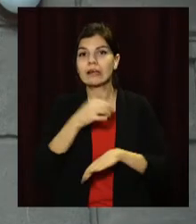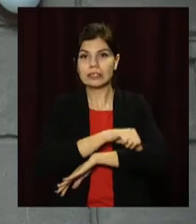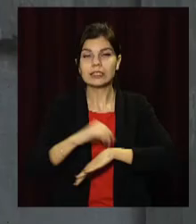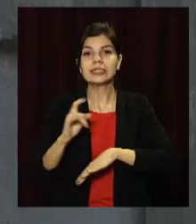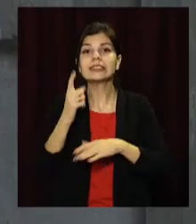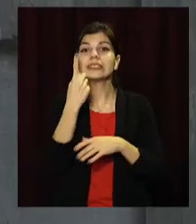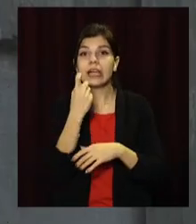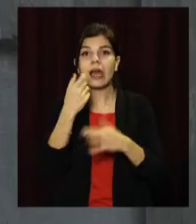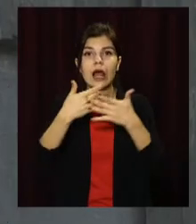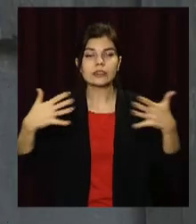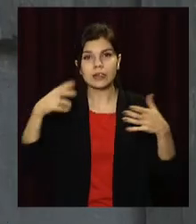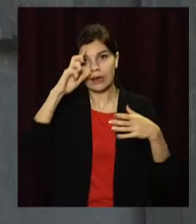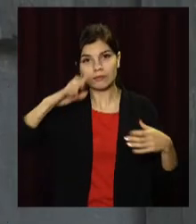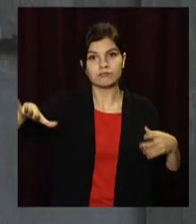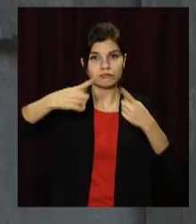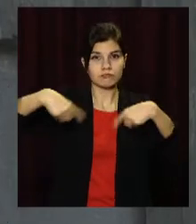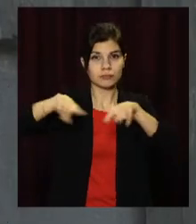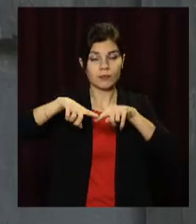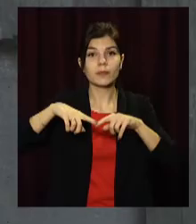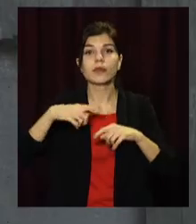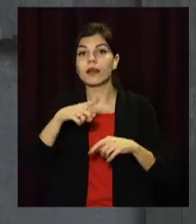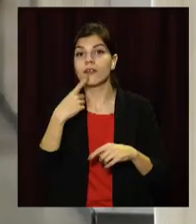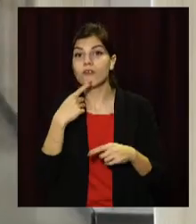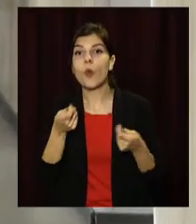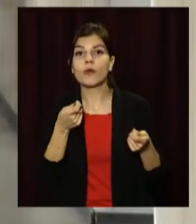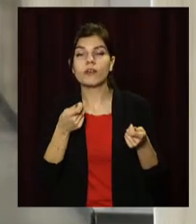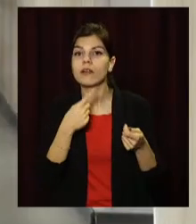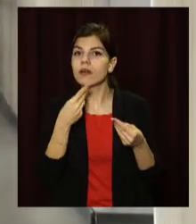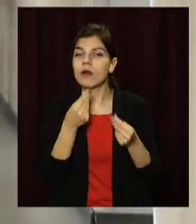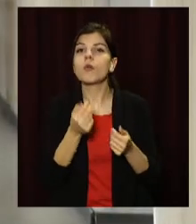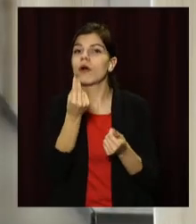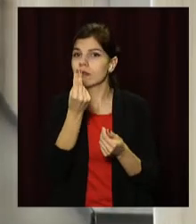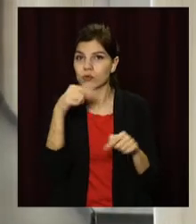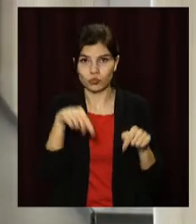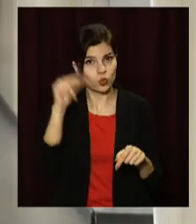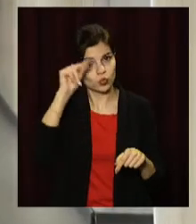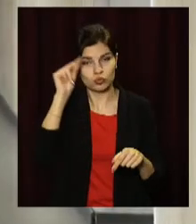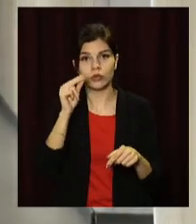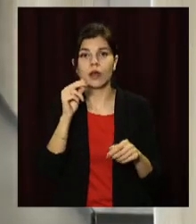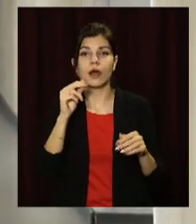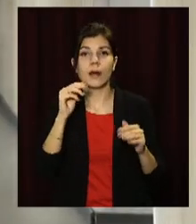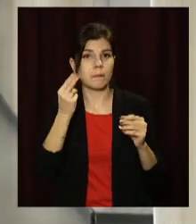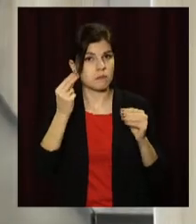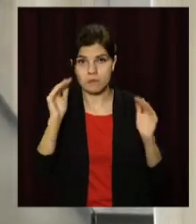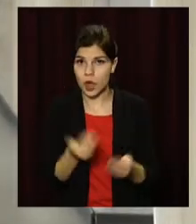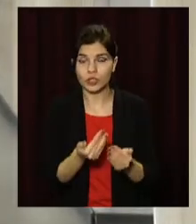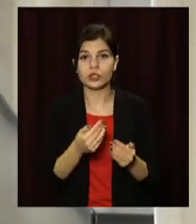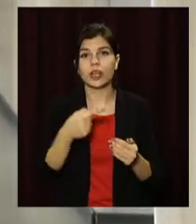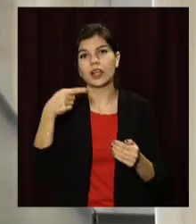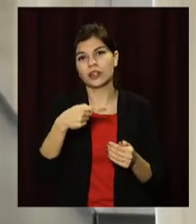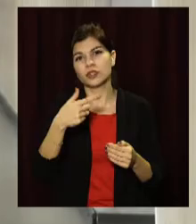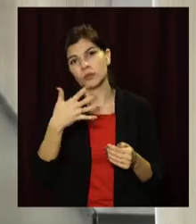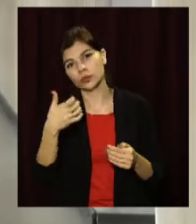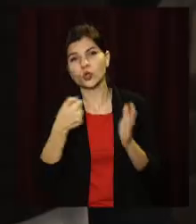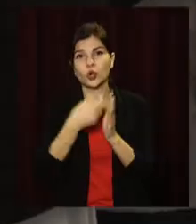зі ста країн світу. В обласному управлінні освіти та науки кажуть, їх приваблюють як ціна, так і якість освіти. Іноземці платять від півтори до